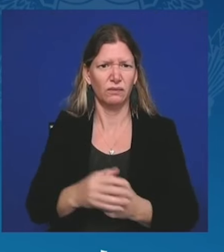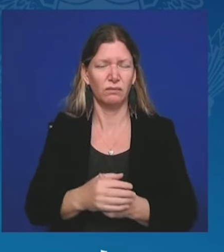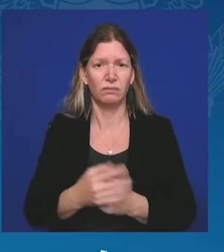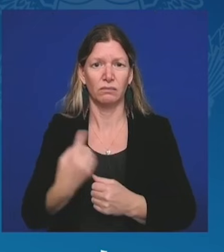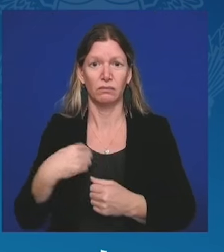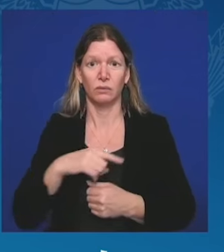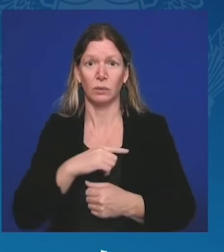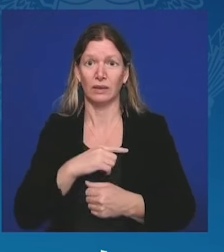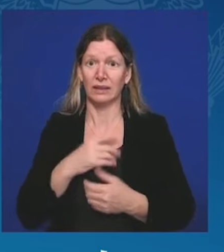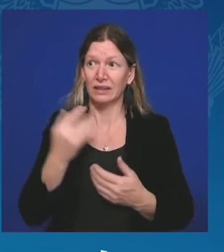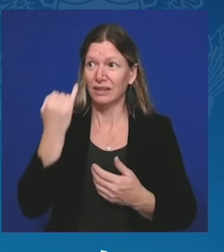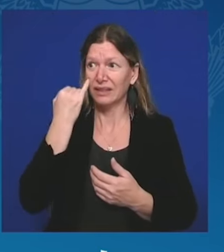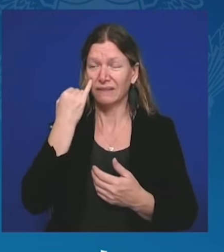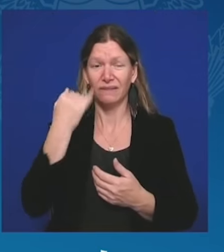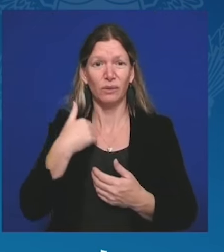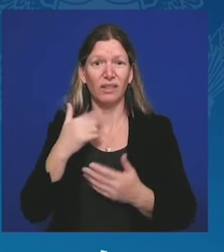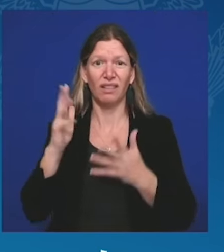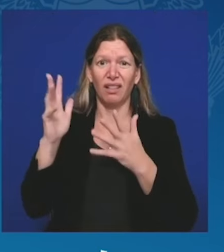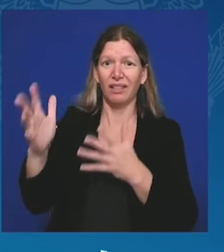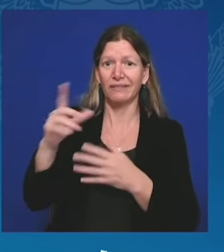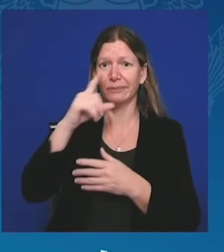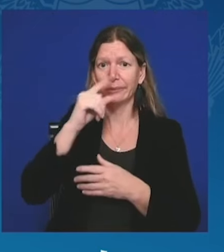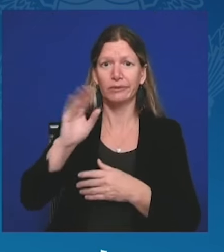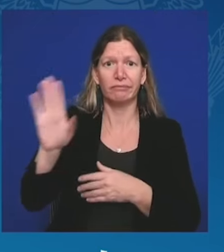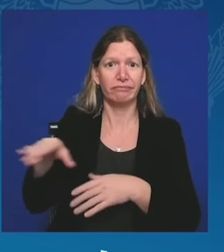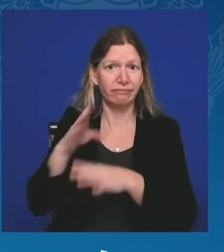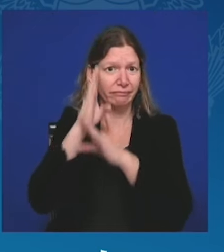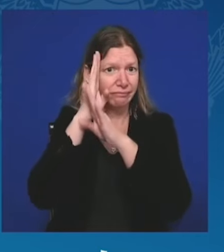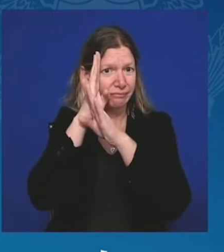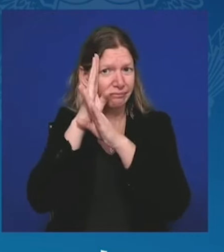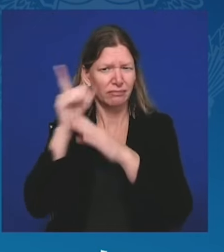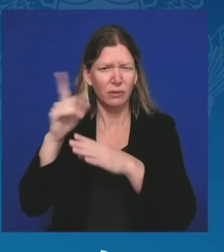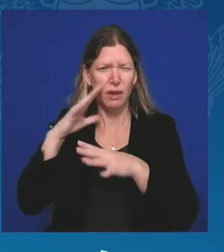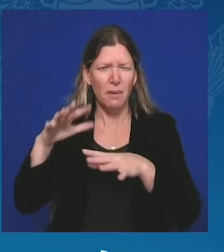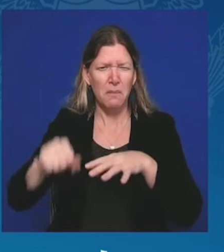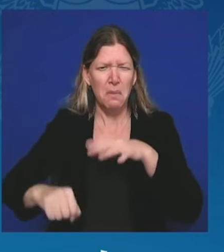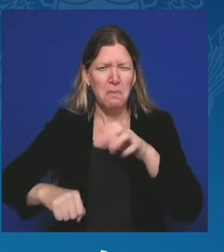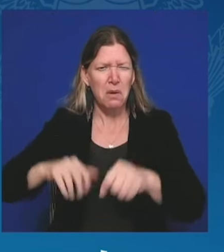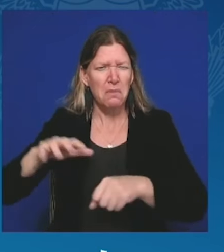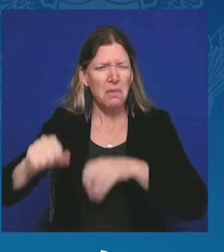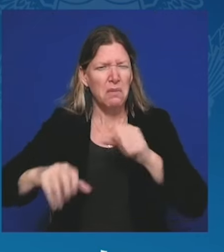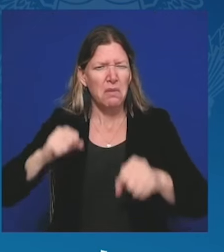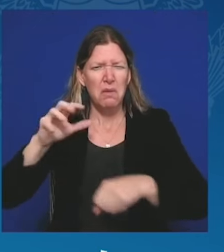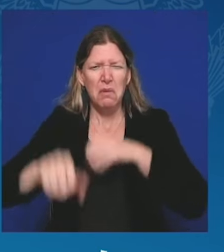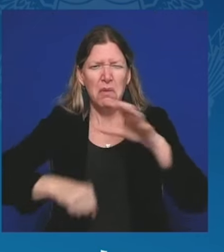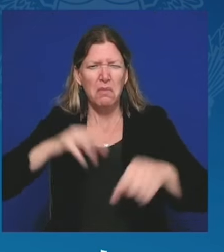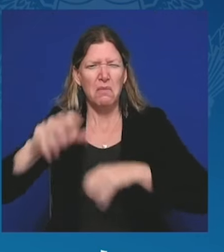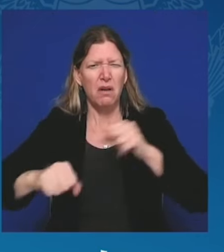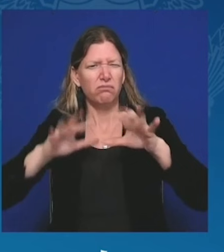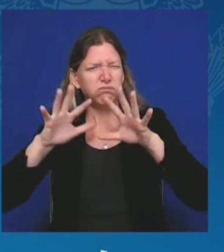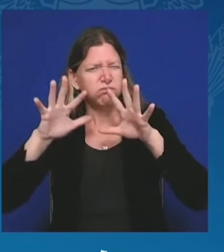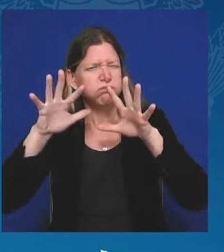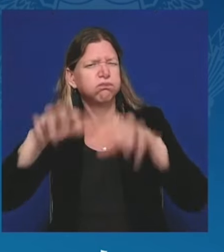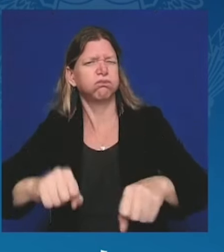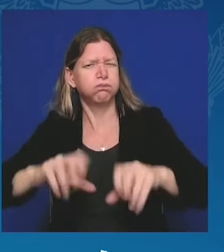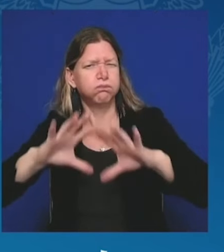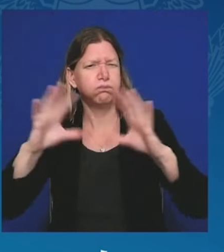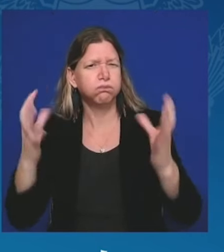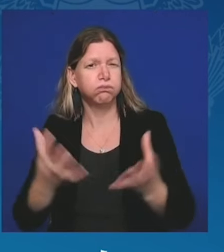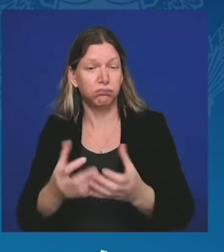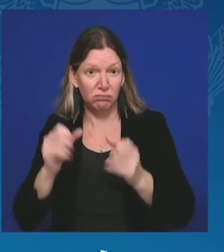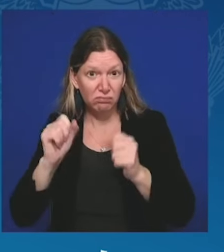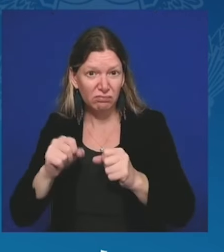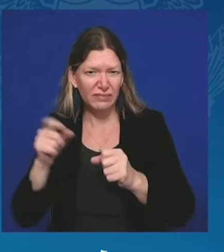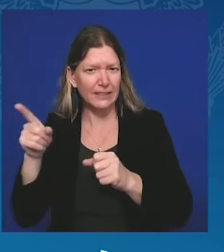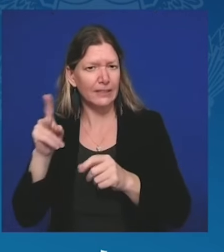kontynuować swoje działania, a Putin mógłby zwrócić się w stronę Polski, krajów bałtyckich oraz innych sojuszników